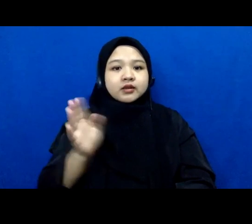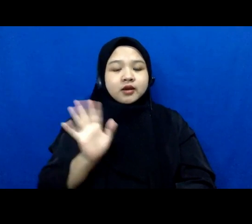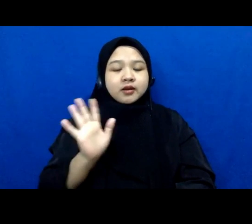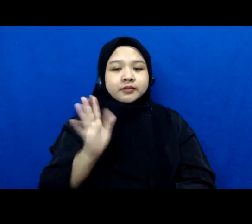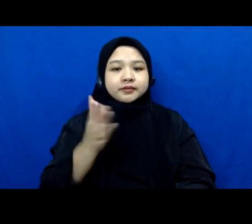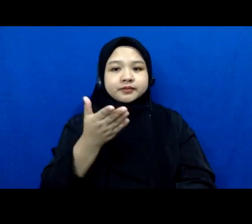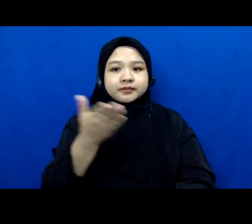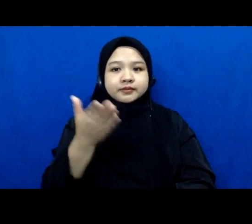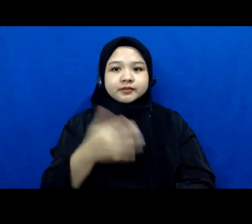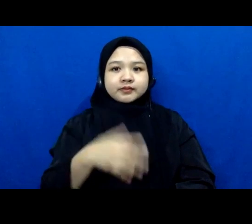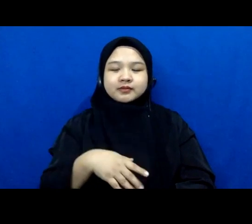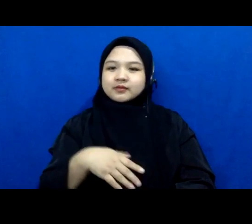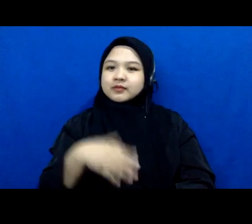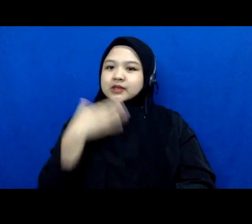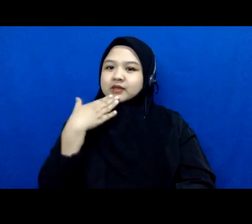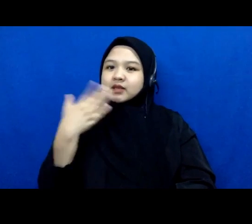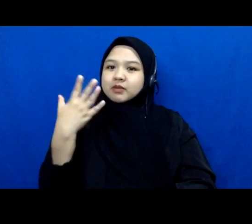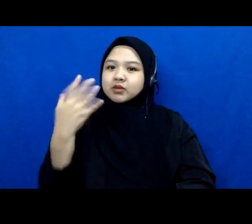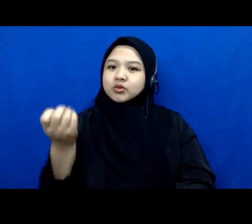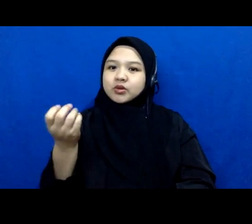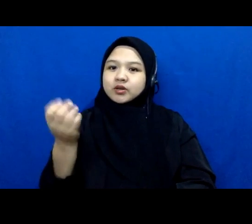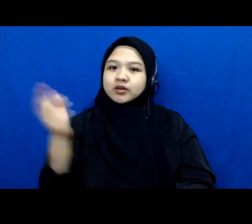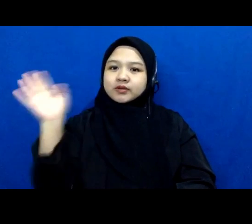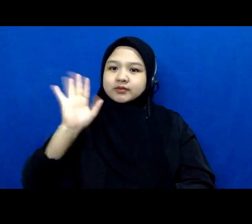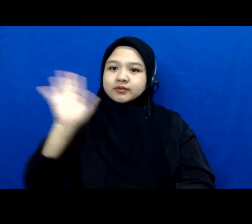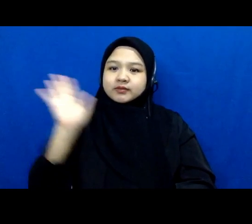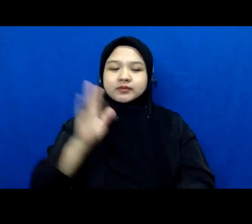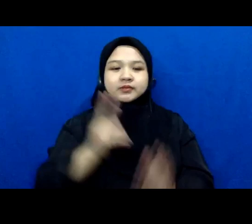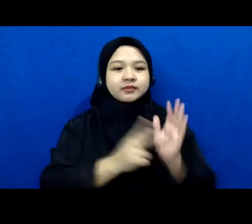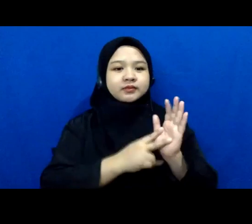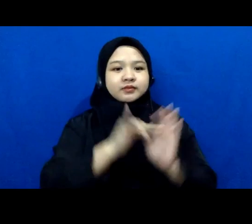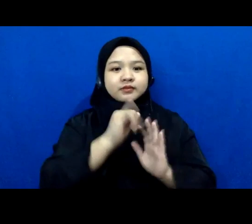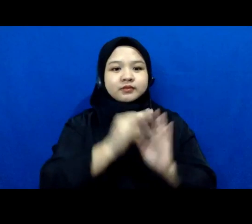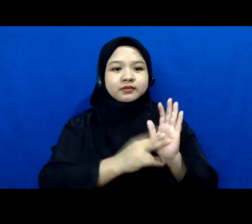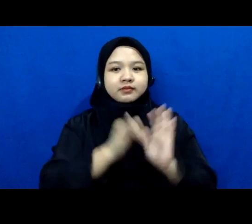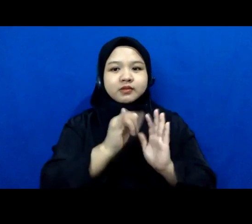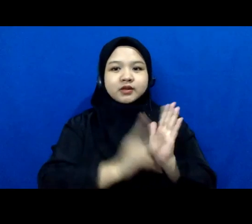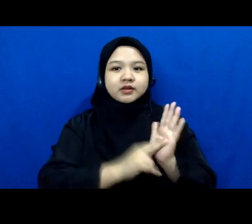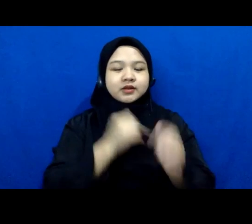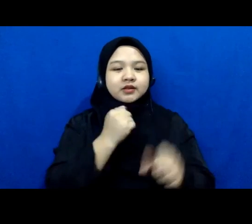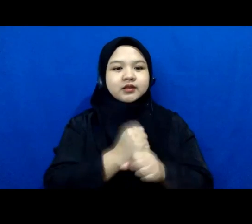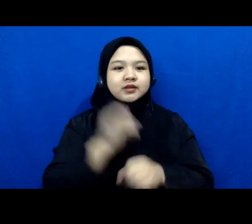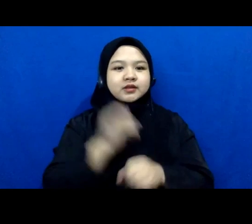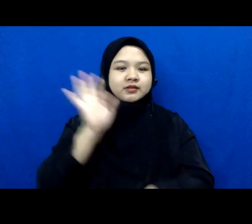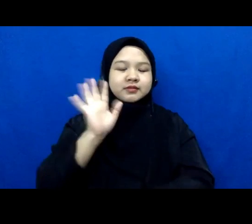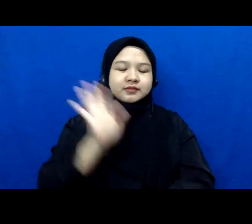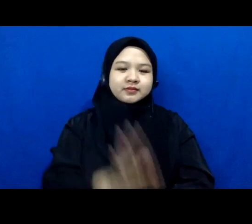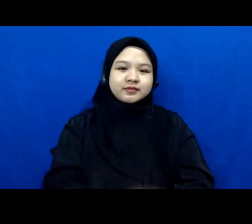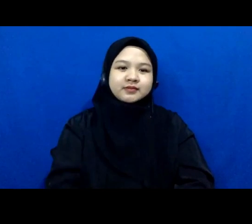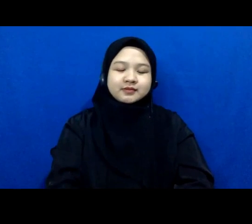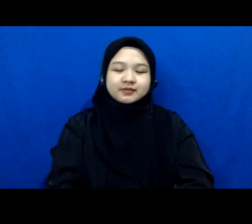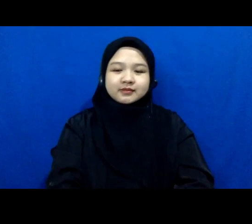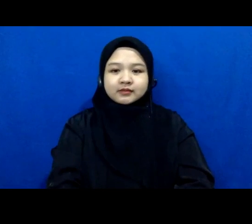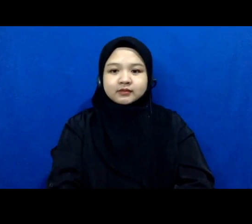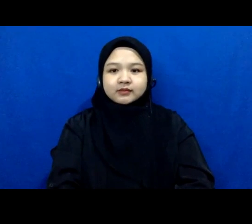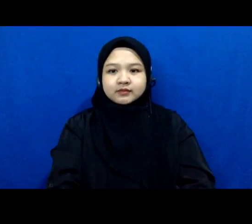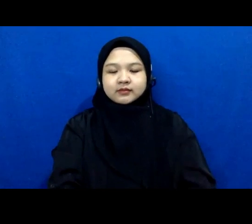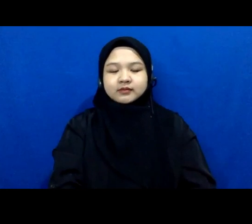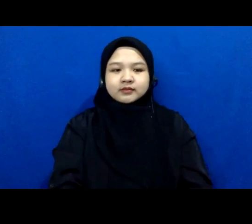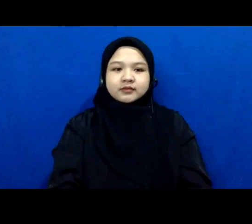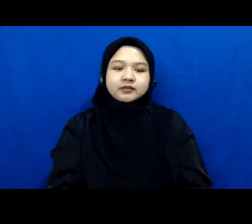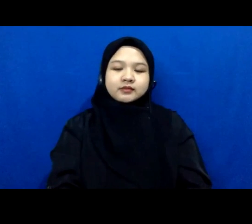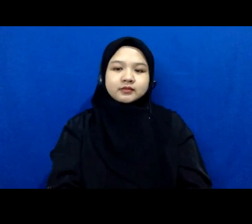selamat sore Mbak Aci selamat sore Mbak Nini ya ini ya iya ya silakan Mbak iya